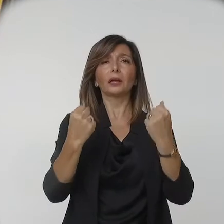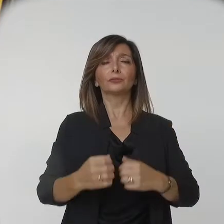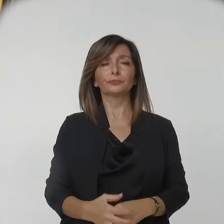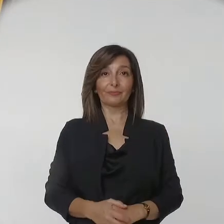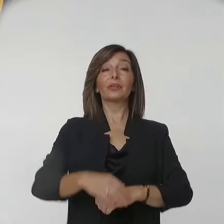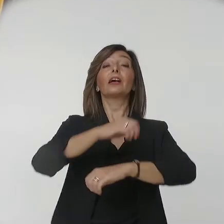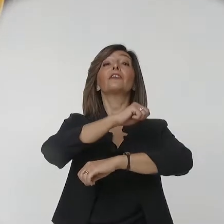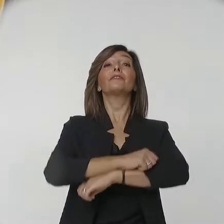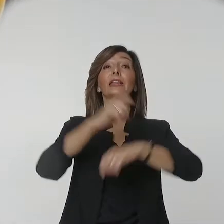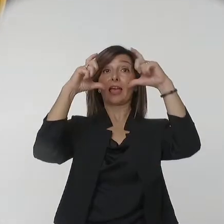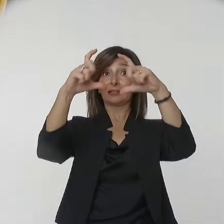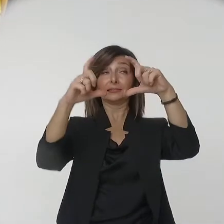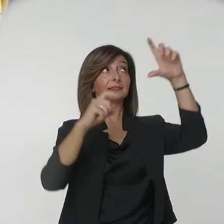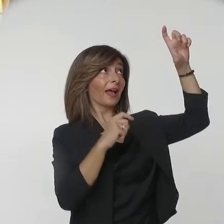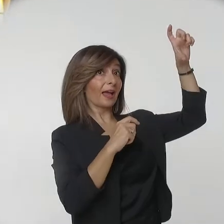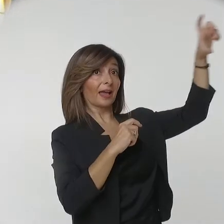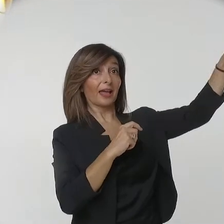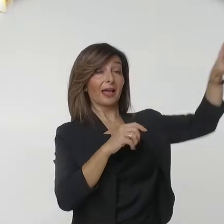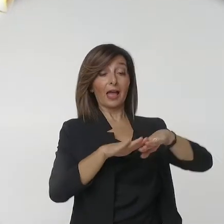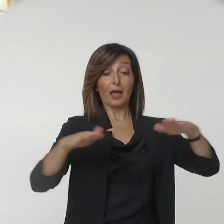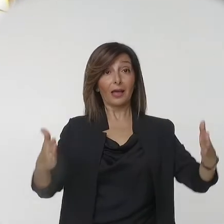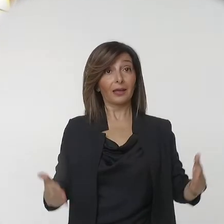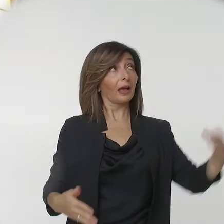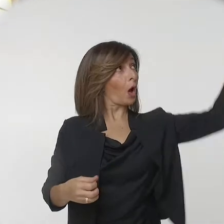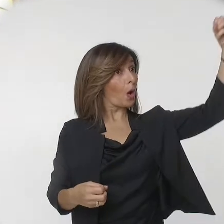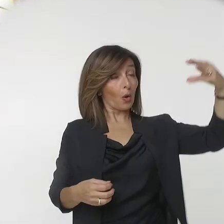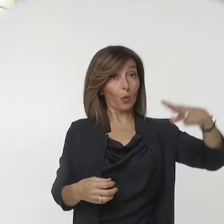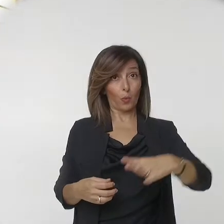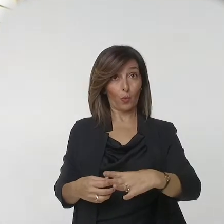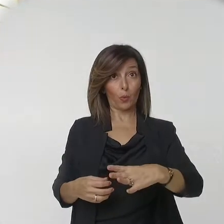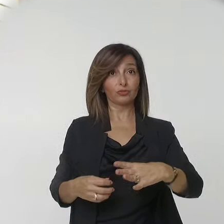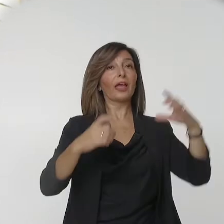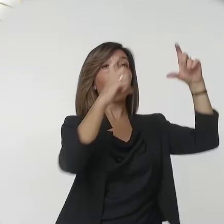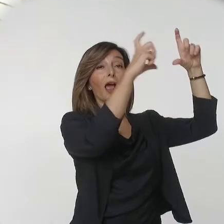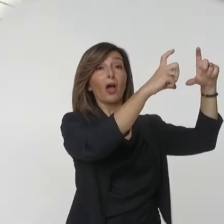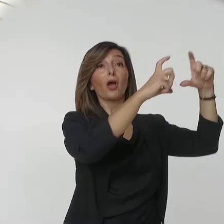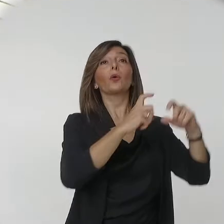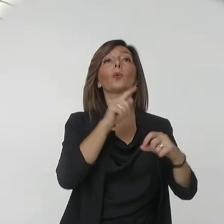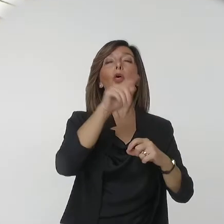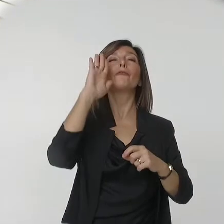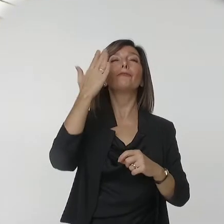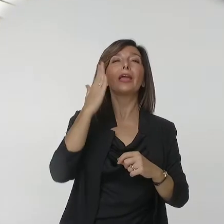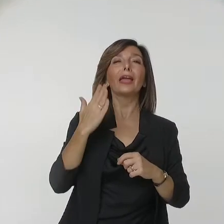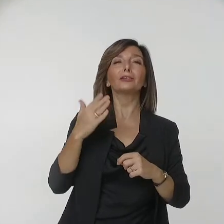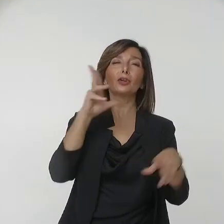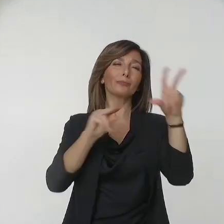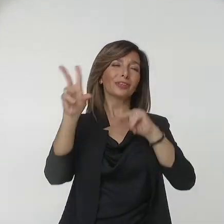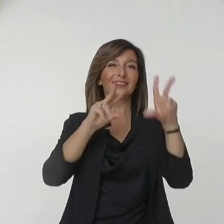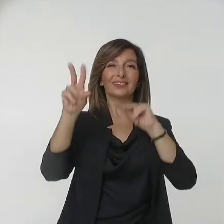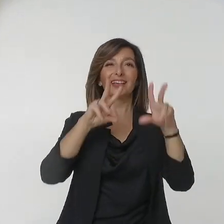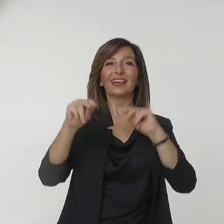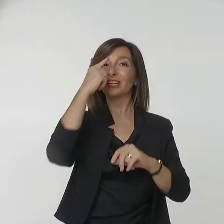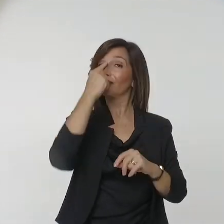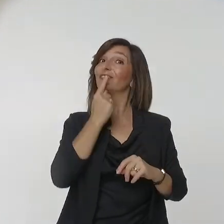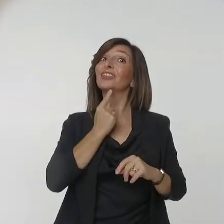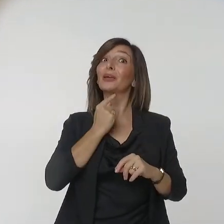L'oculo che illumina il presbiterio è ornato da una vetrata moderna con il Cristo risorto. Al